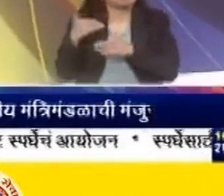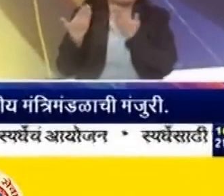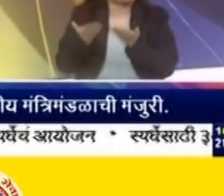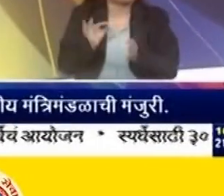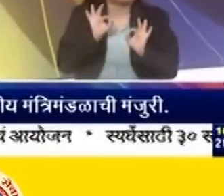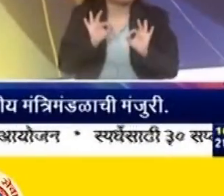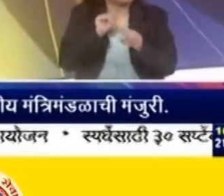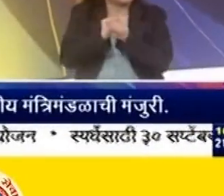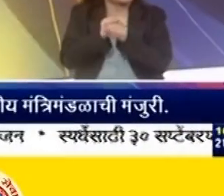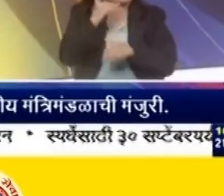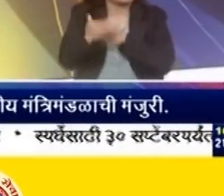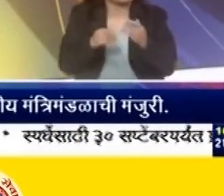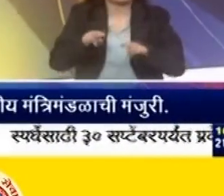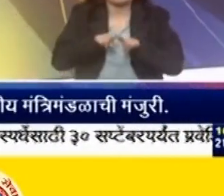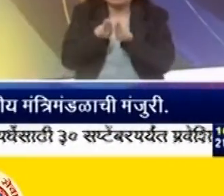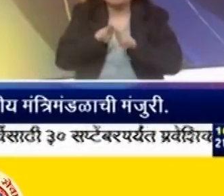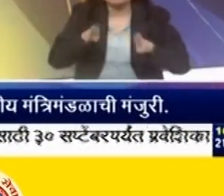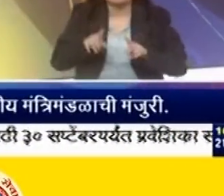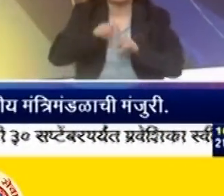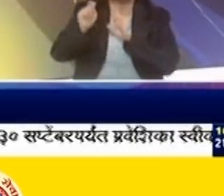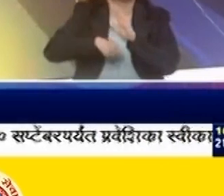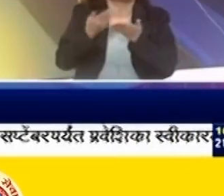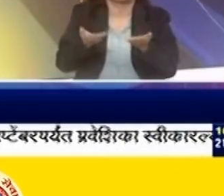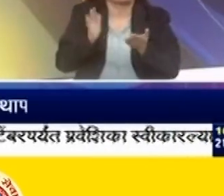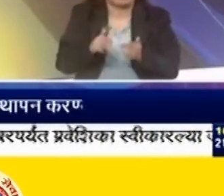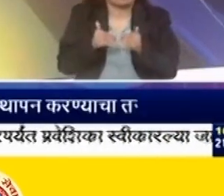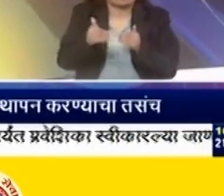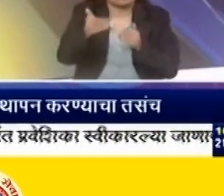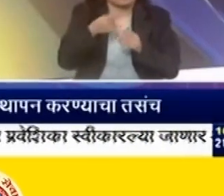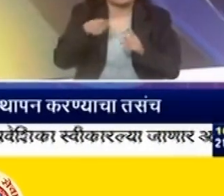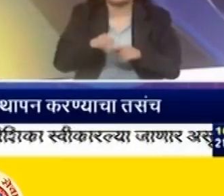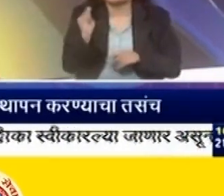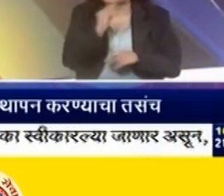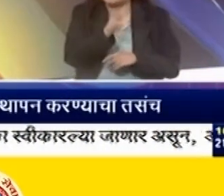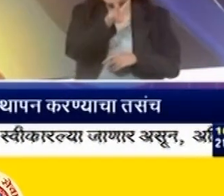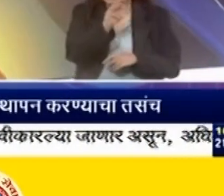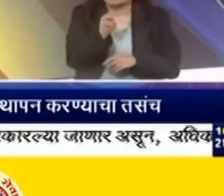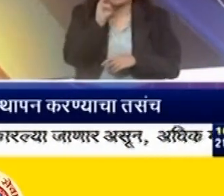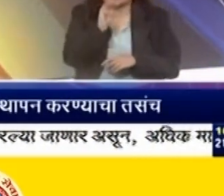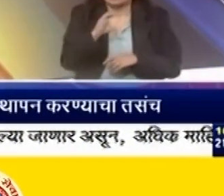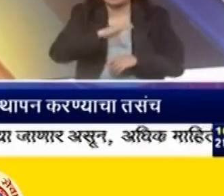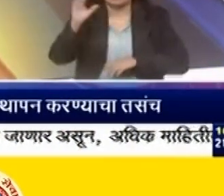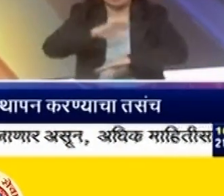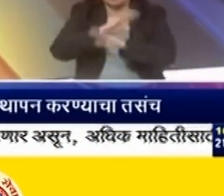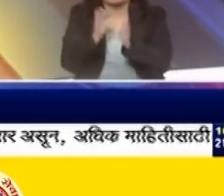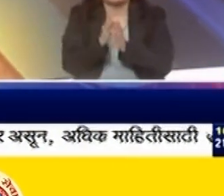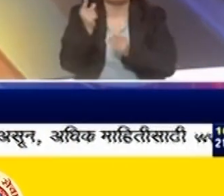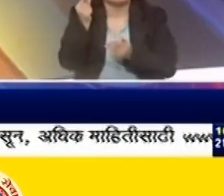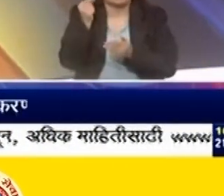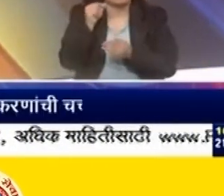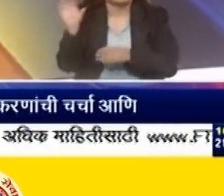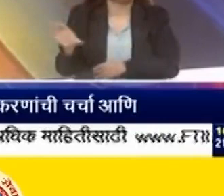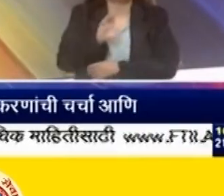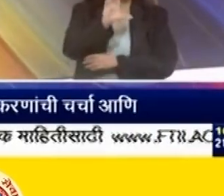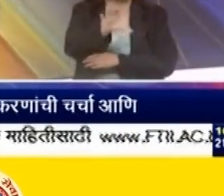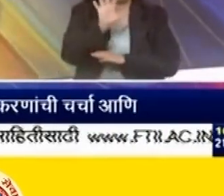उत्पादनाशी निगडित प्रोथसाहन योजने चा विच्थार करने साथी मंत्री मंदल बैठकीत मंजुरी देने ताली या मुझे जास्तिजास्त निर्मात्याना